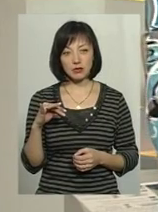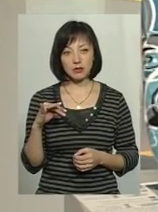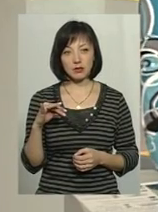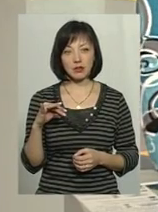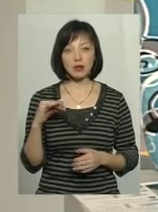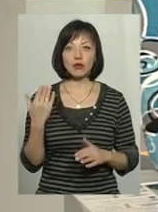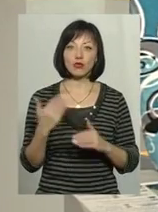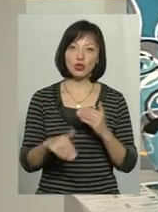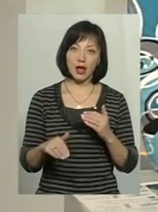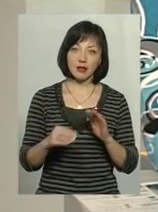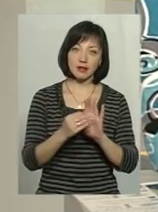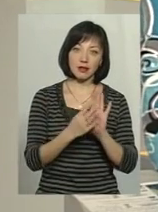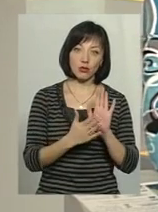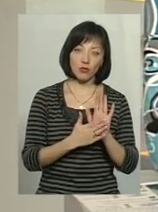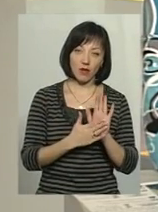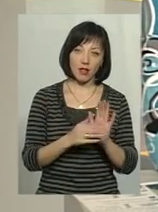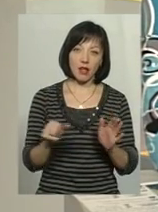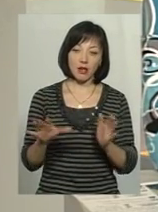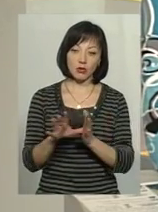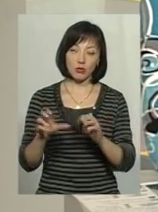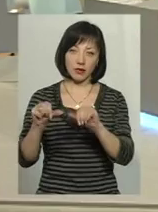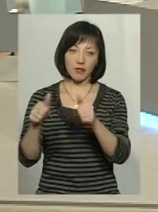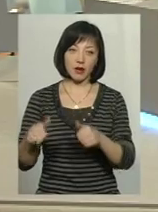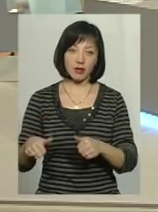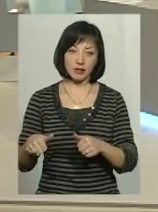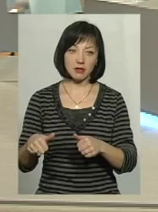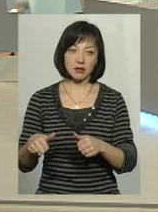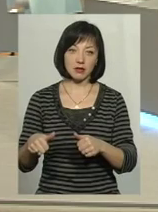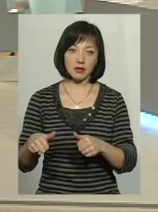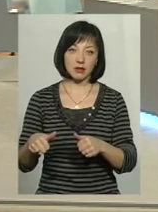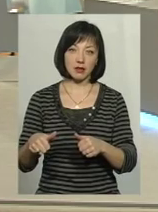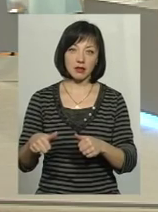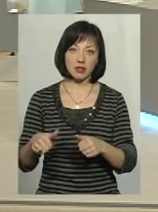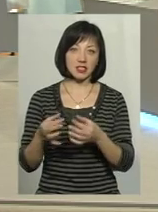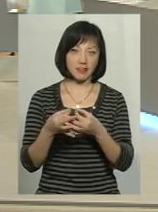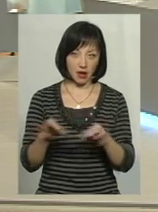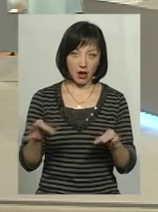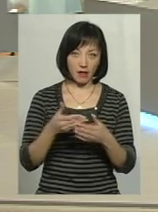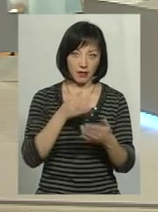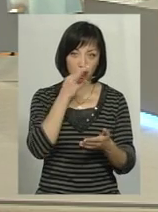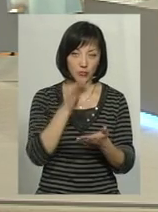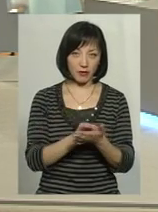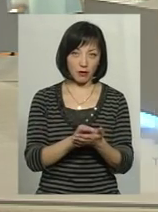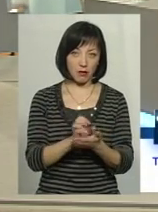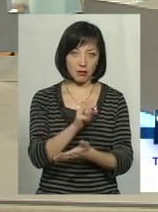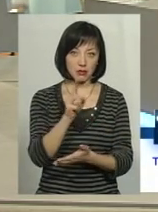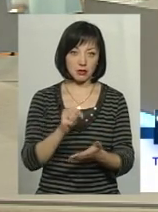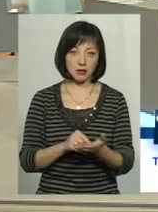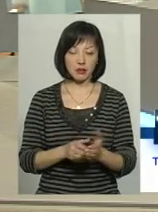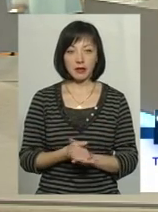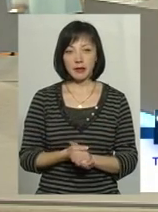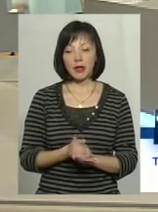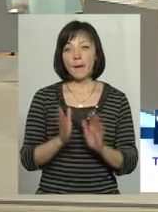що вони вже задекларували в електронному варіанті, їх звільняє від відповідальності? Ну,